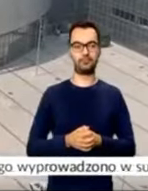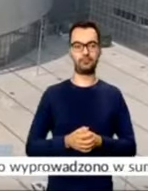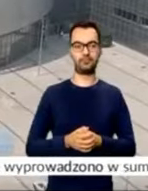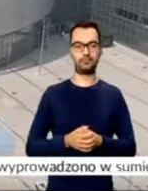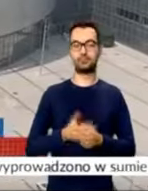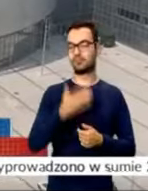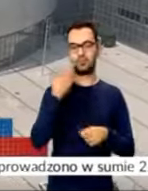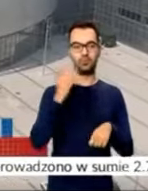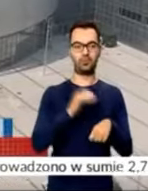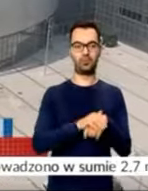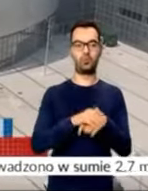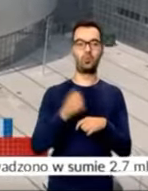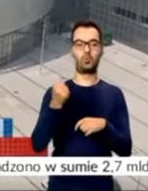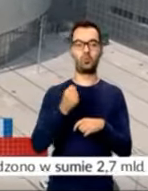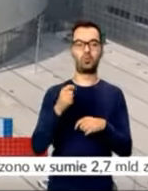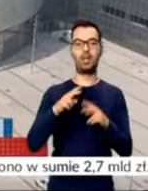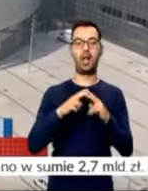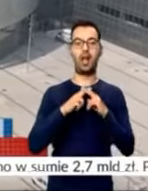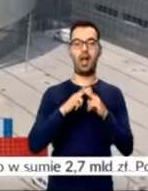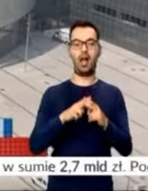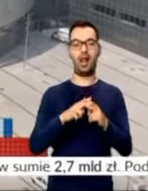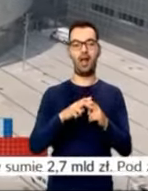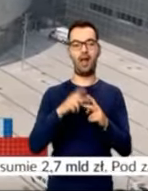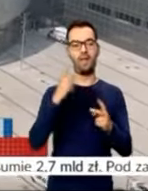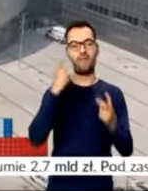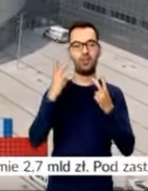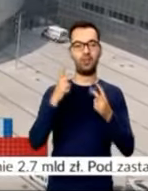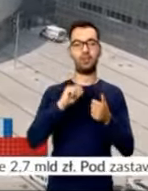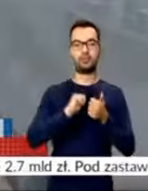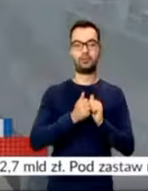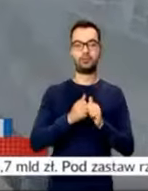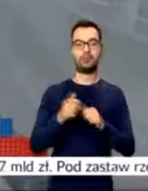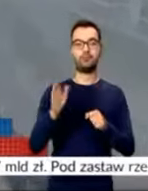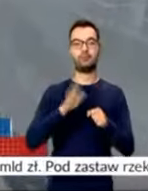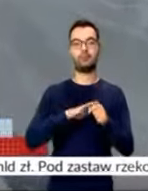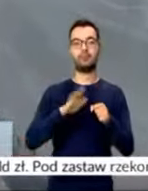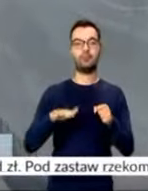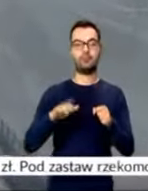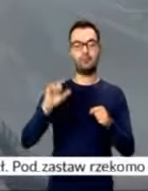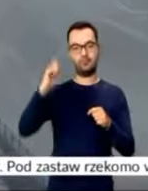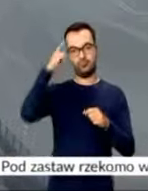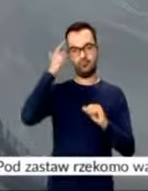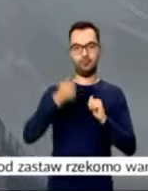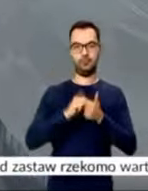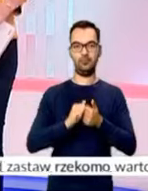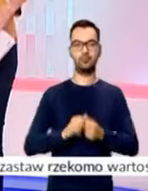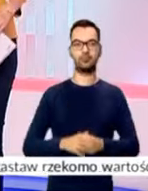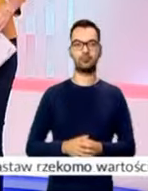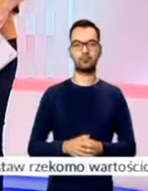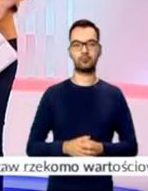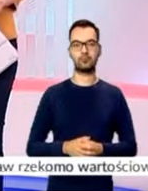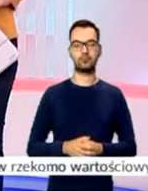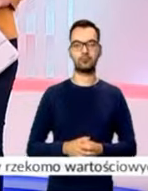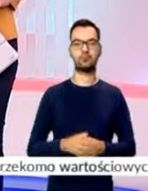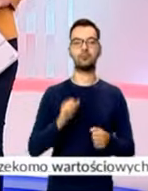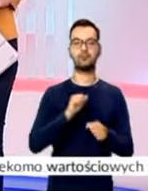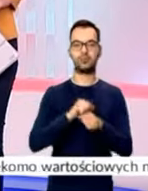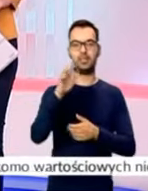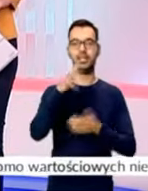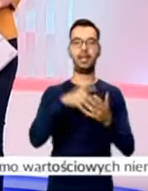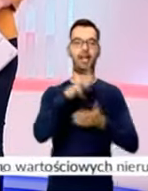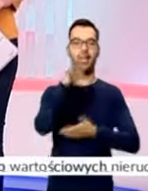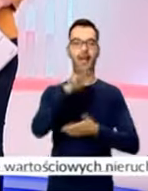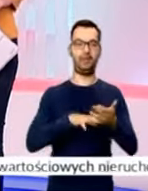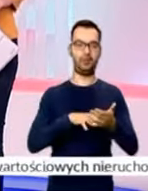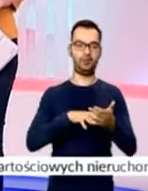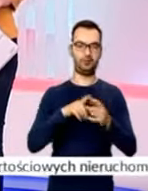Brak zgody na użytkowanie hali widowiskowo-sportowej Radomskiego Centrum Sportu. Jest raport ratusza